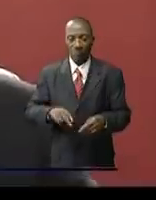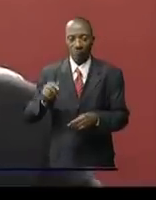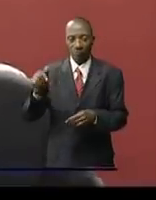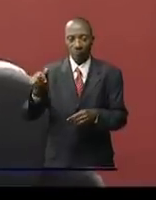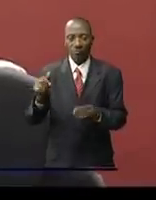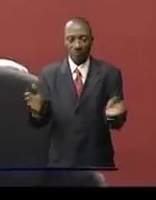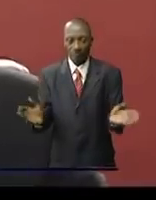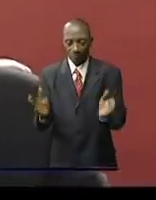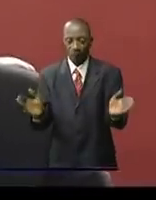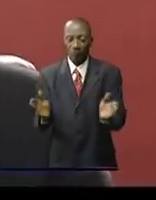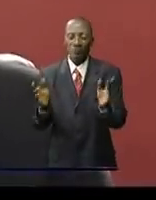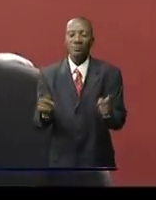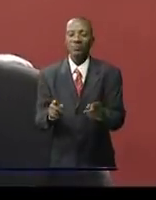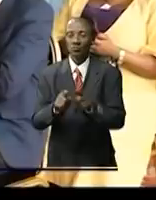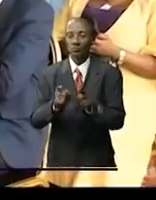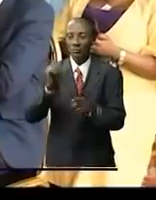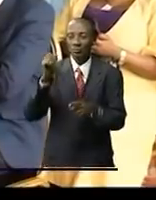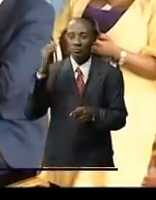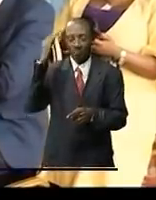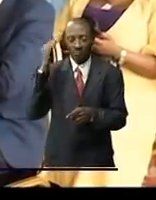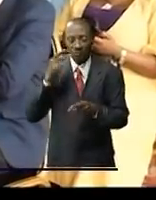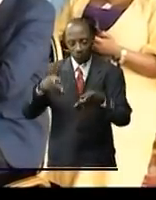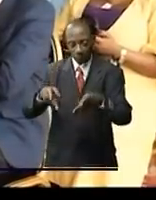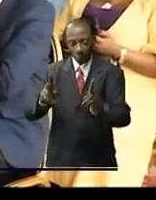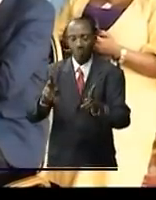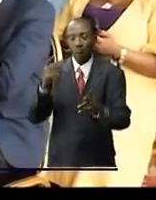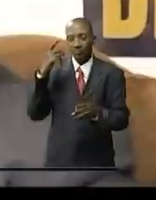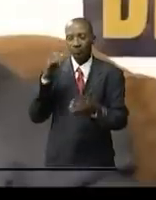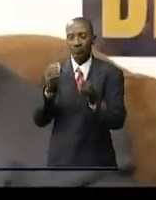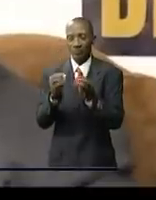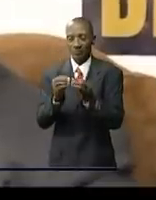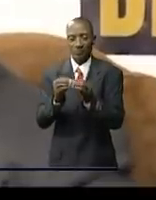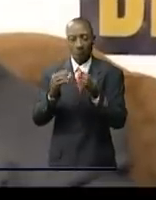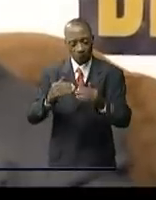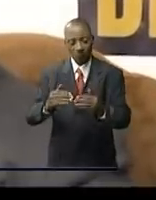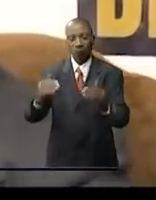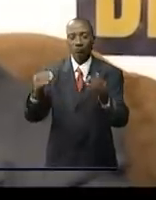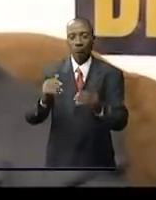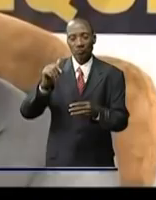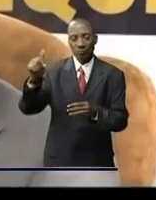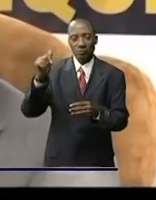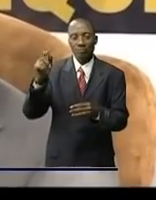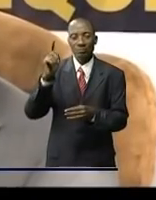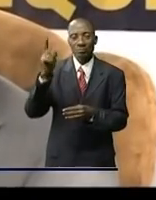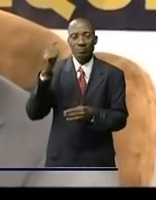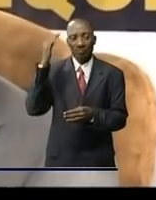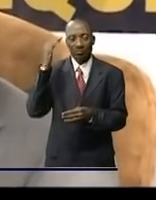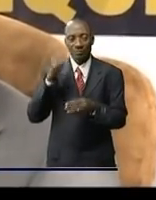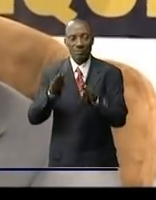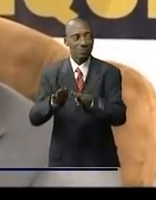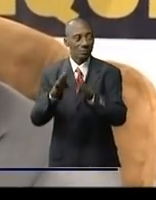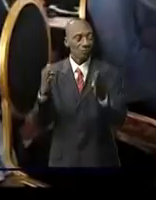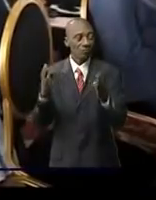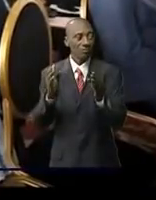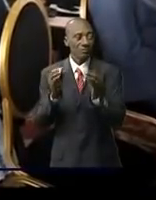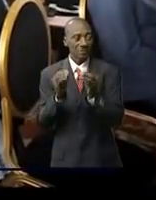du premier ministre qui a rendu possible la tenue de ses travaux de six jours. Aussi a-t-il rappelé les réalisations de son ministère dans